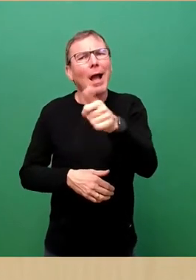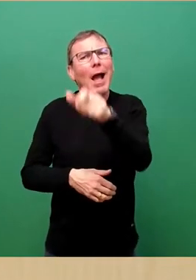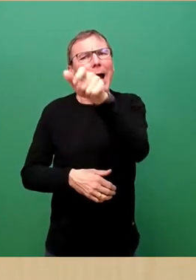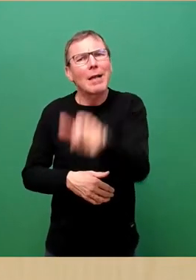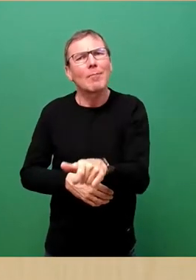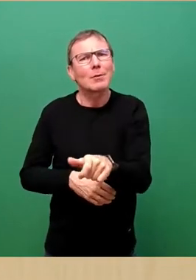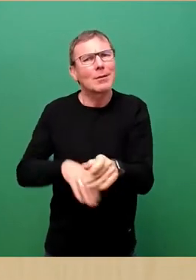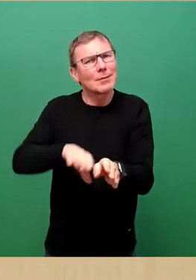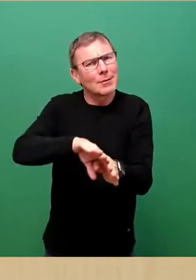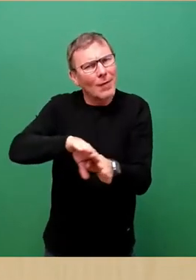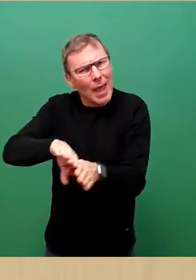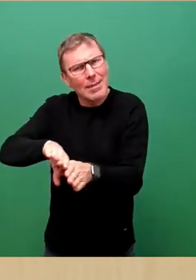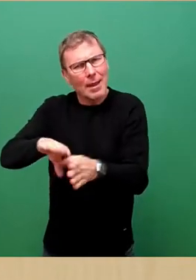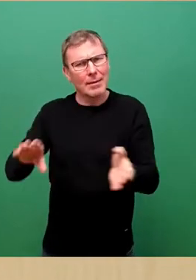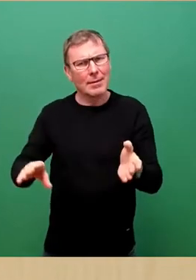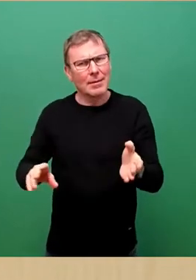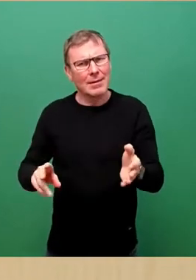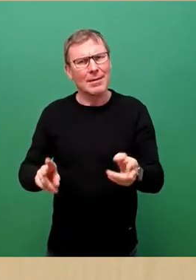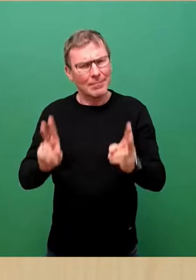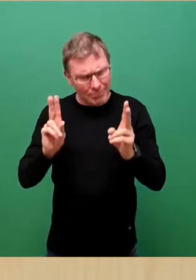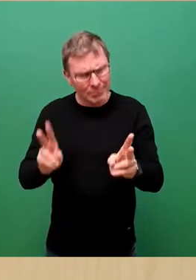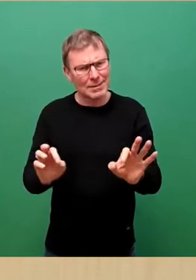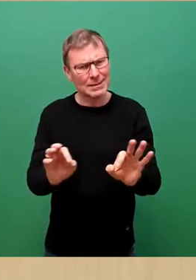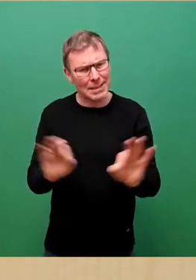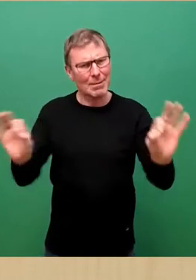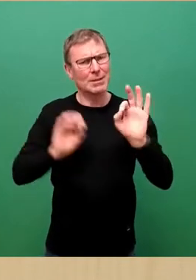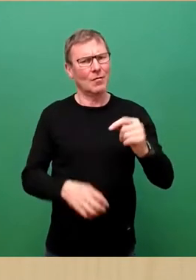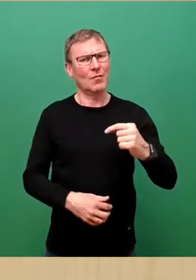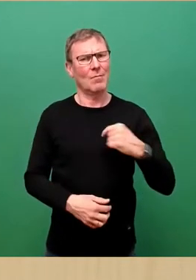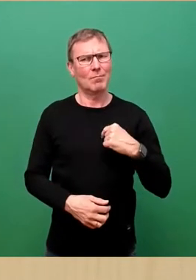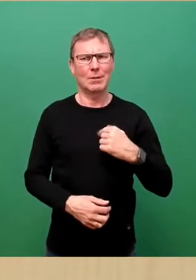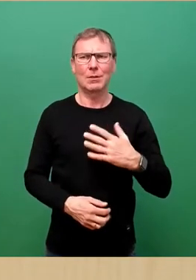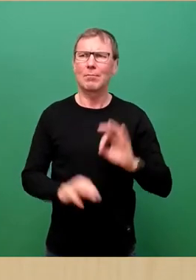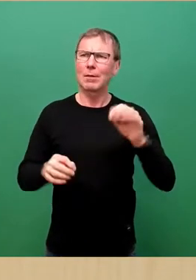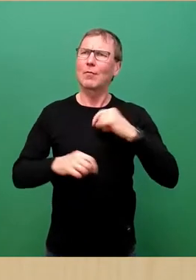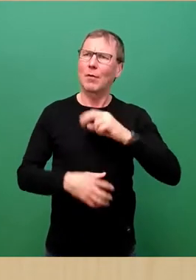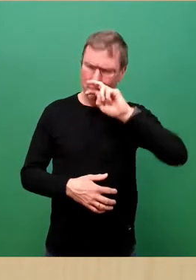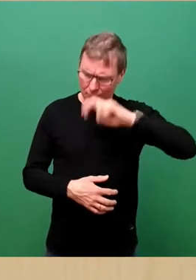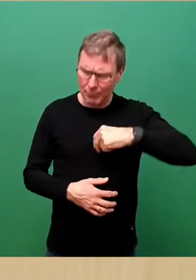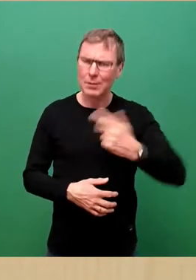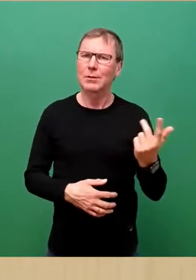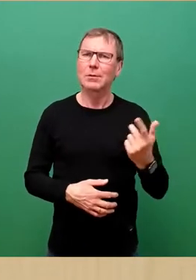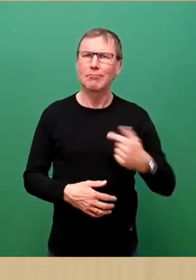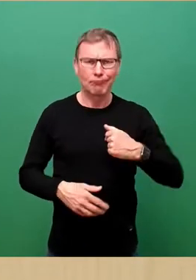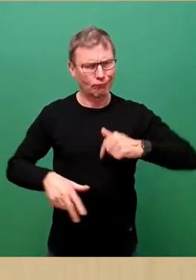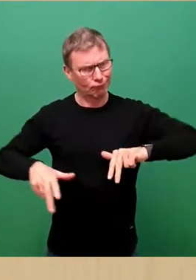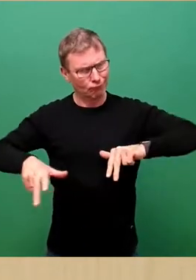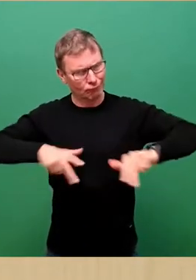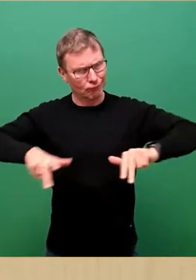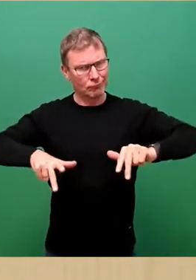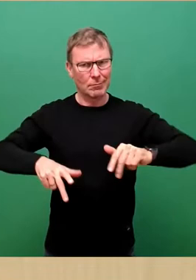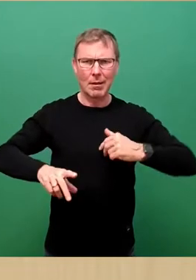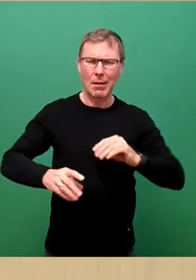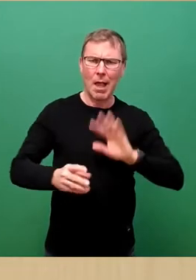verhindern, dann ist es eben besser für mich und mein Gewissen, wenn ich handle und eingreife.